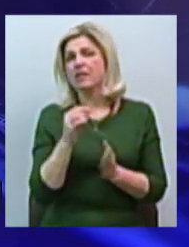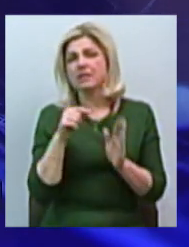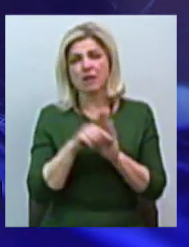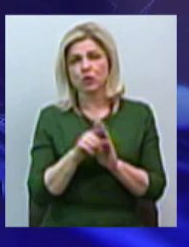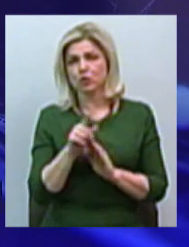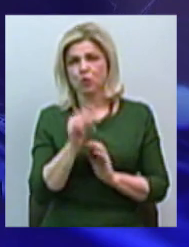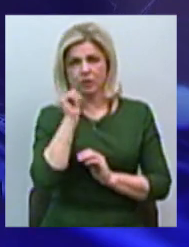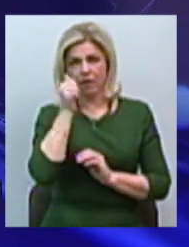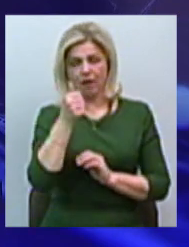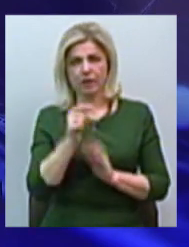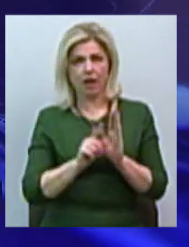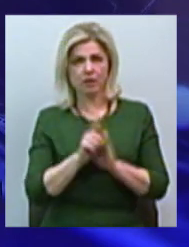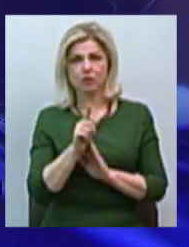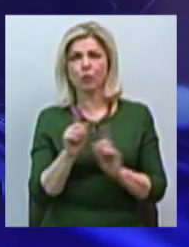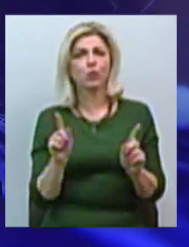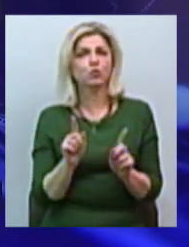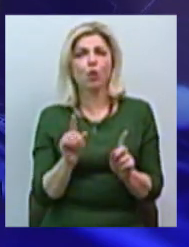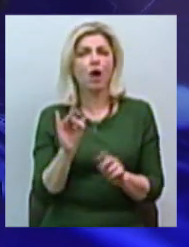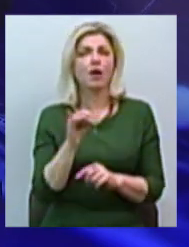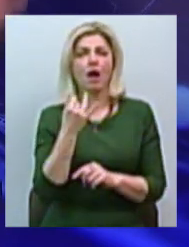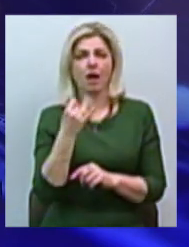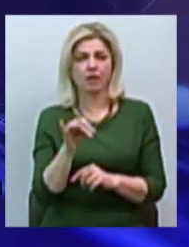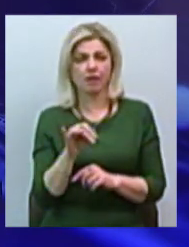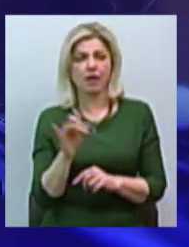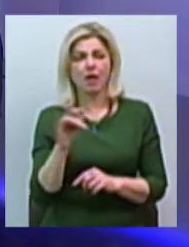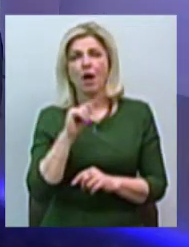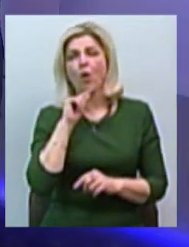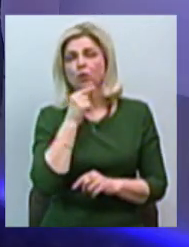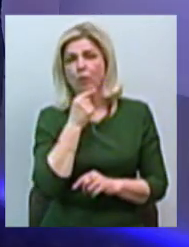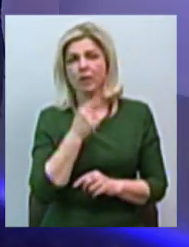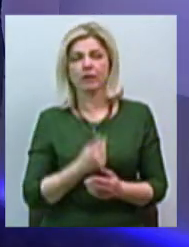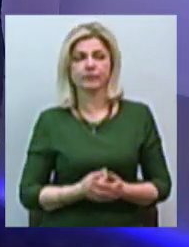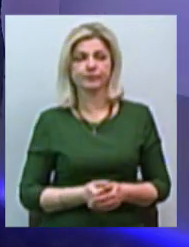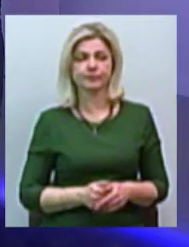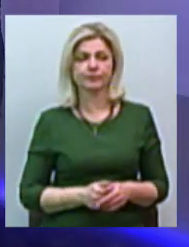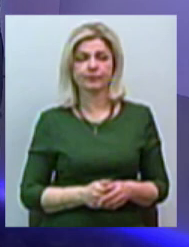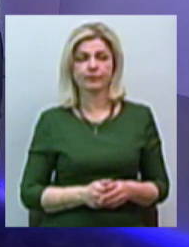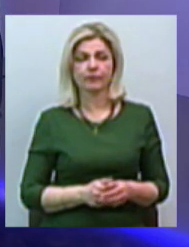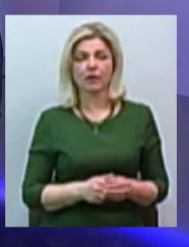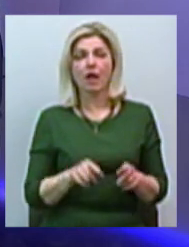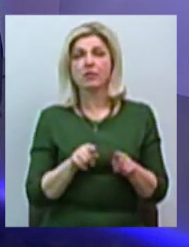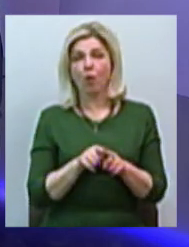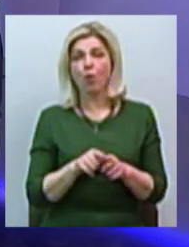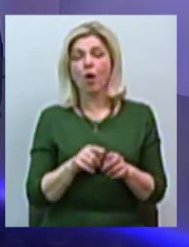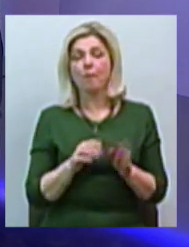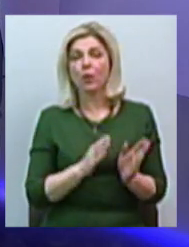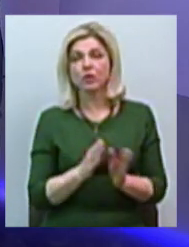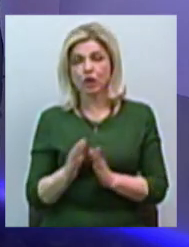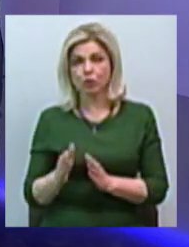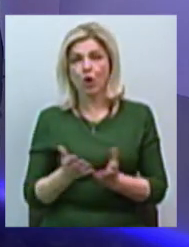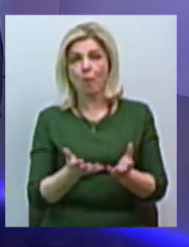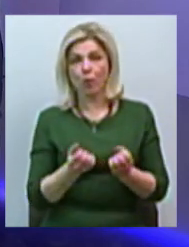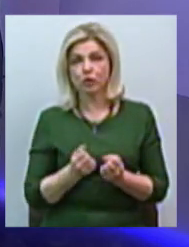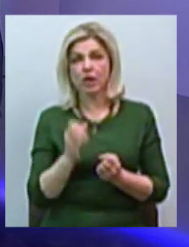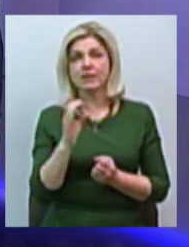у нас якийсь рай і економіка. Я маю, що зараз, сьогодні за цією процедурою, отримуючи сертифікат від європейської структуры, чи